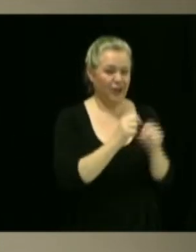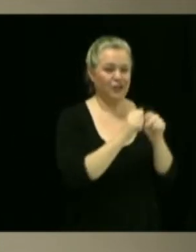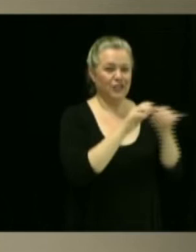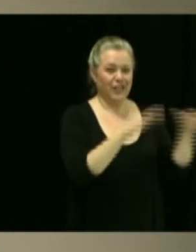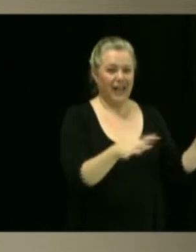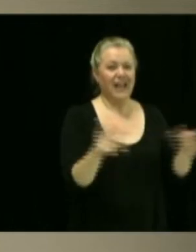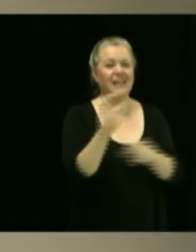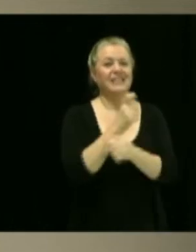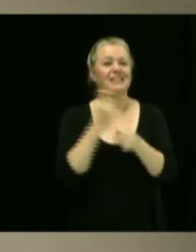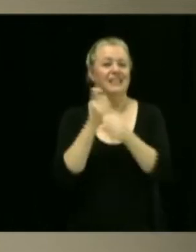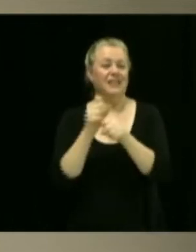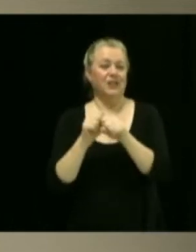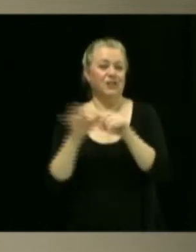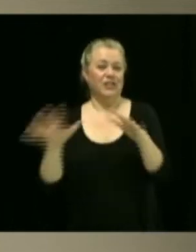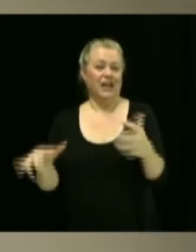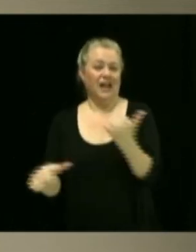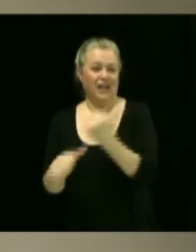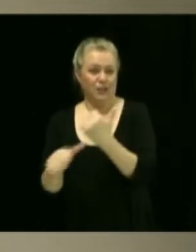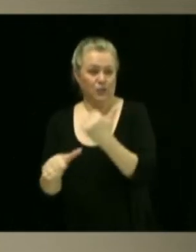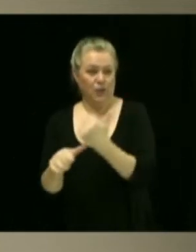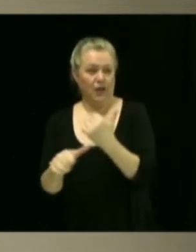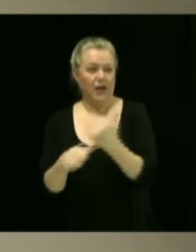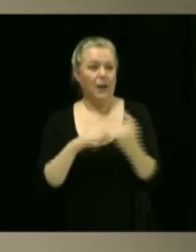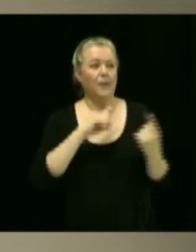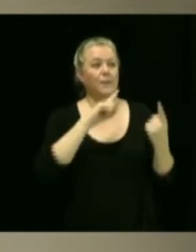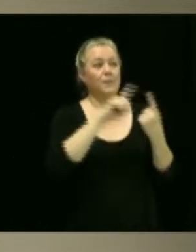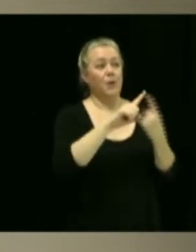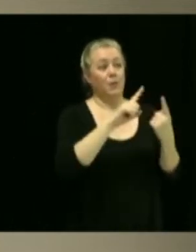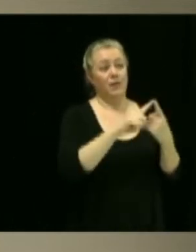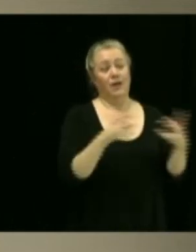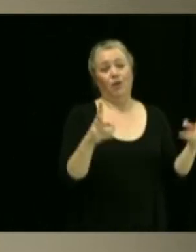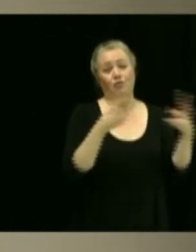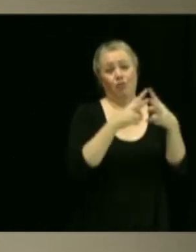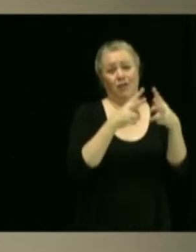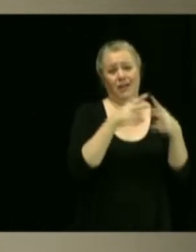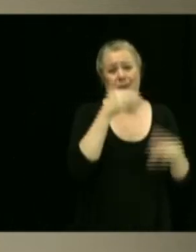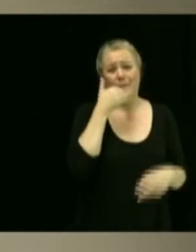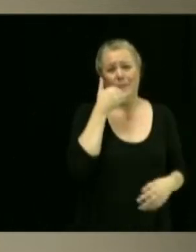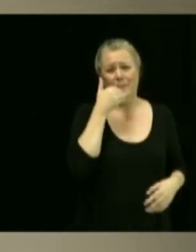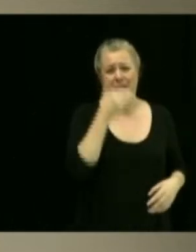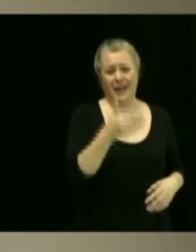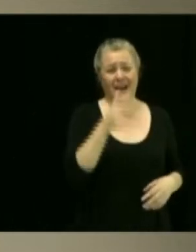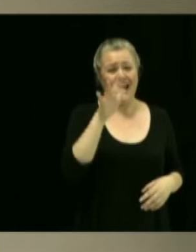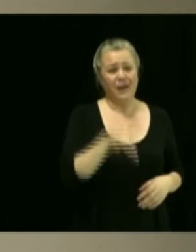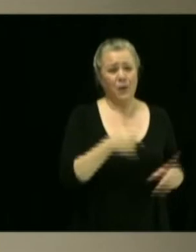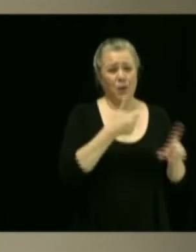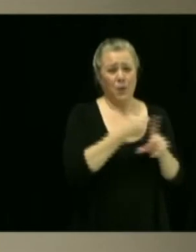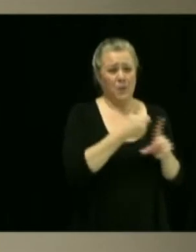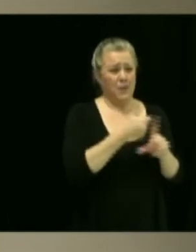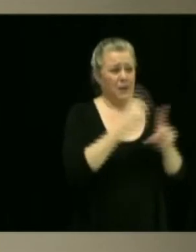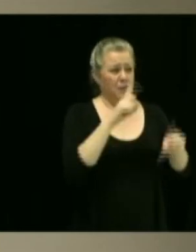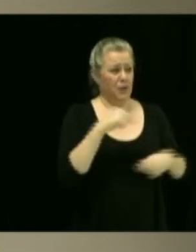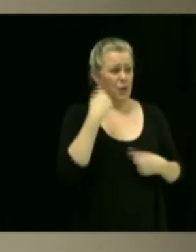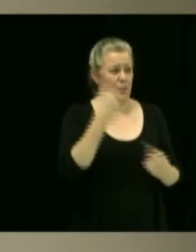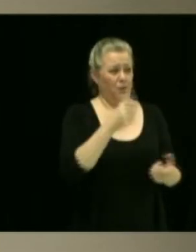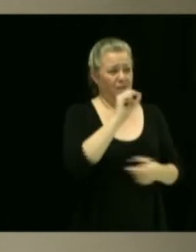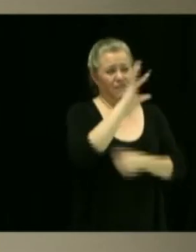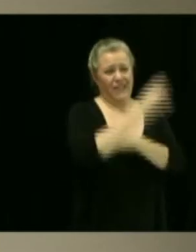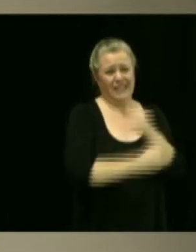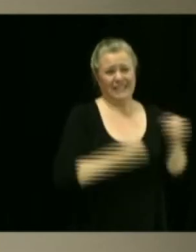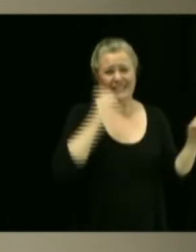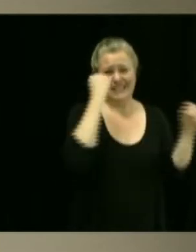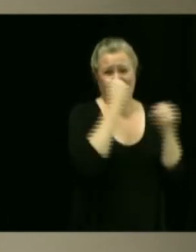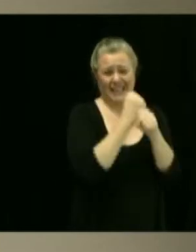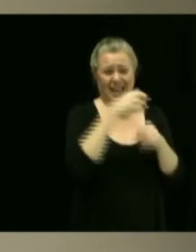adjoint, en commençant par un que vous connaissez tous, évidemment, puisque ça fait 25 ans qu'il oeuvre au sein de l'administration municipale